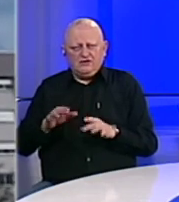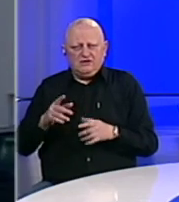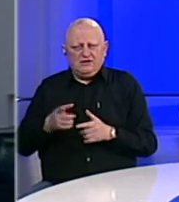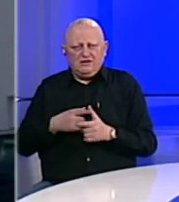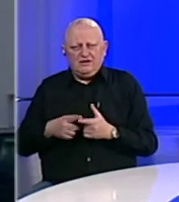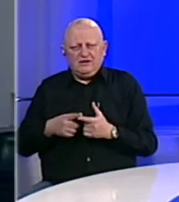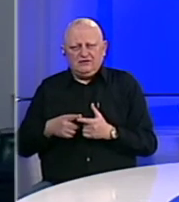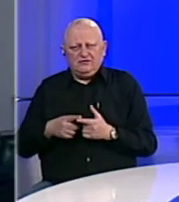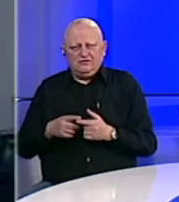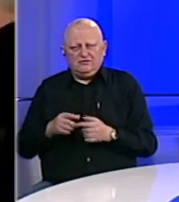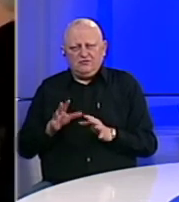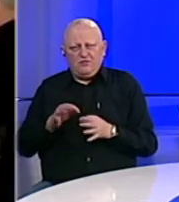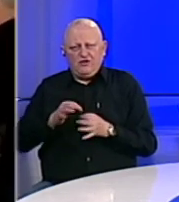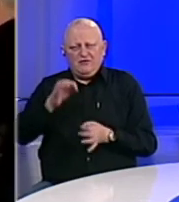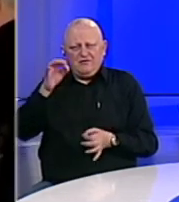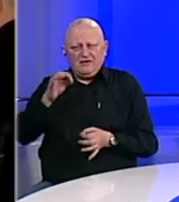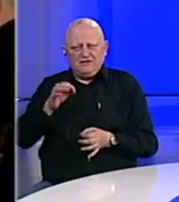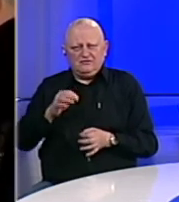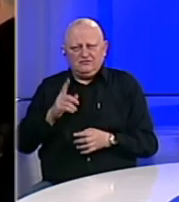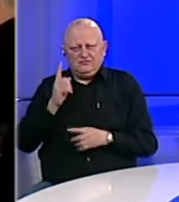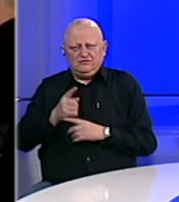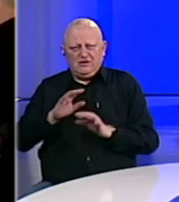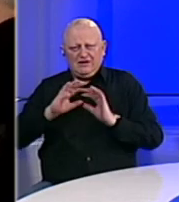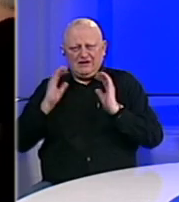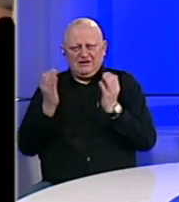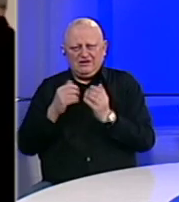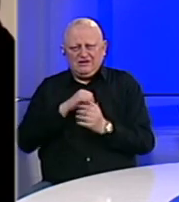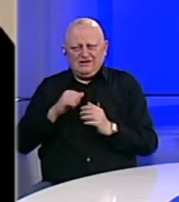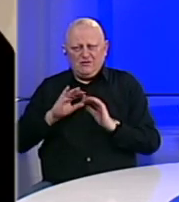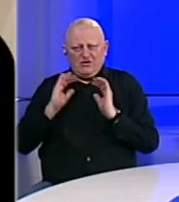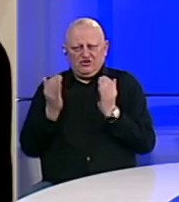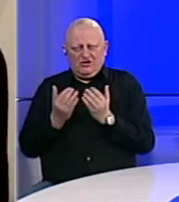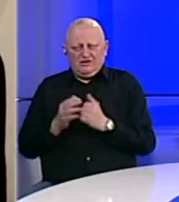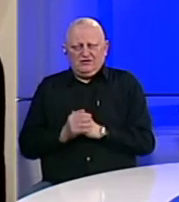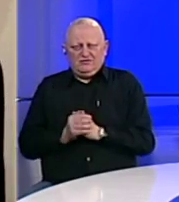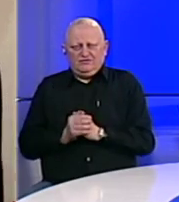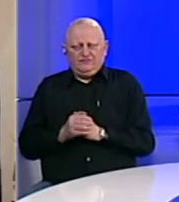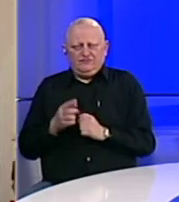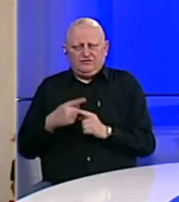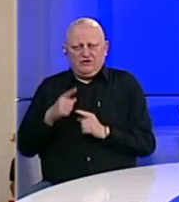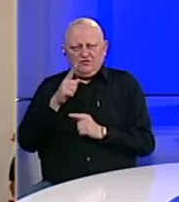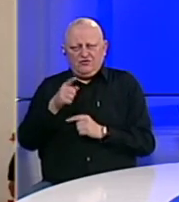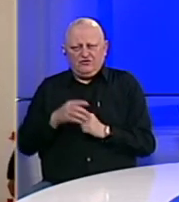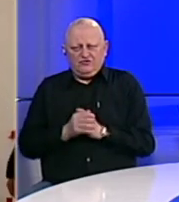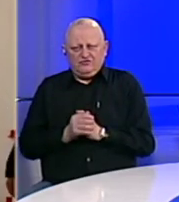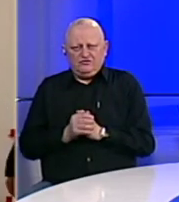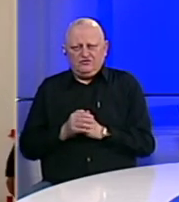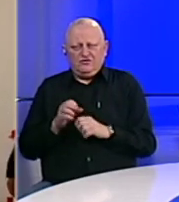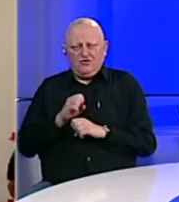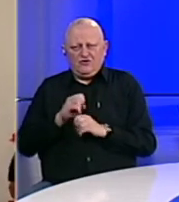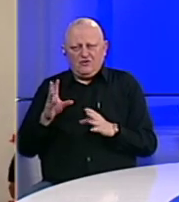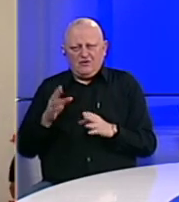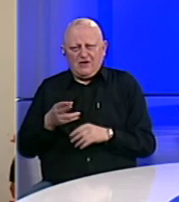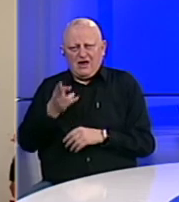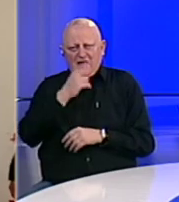su pod mjerama naložene izolacije i samoizolacije. Zbog toga se oglasila